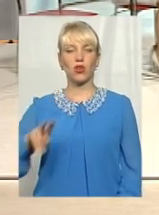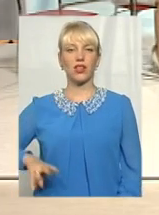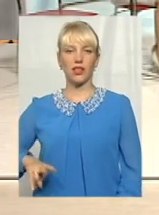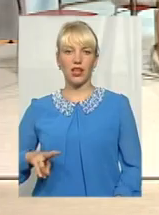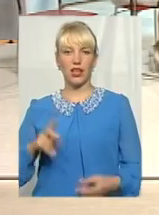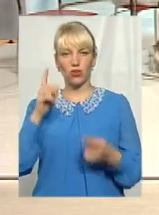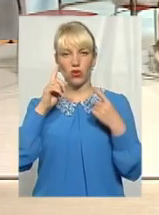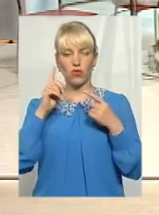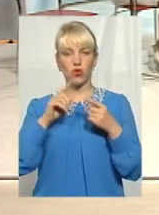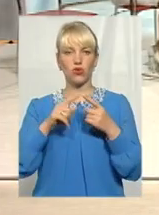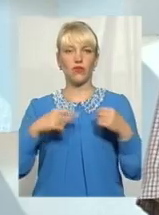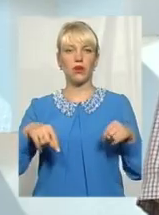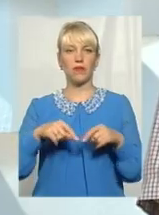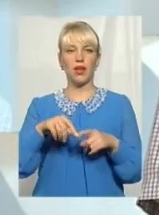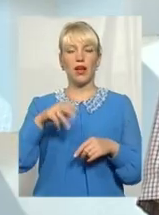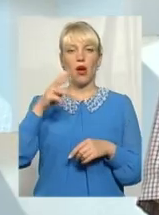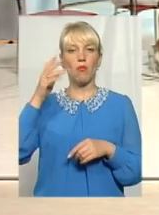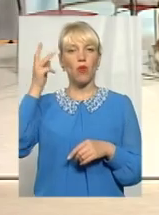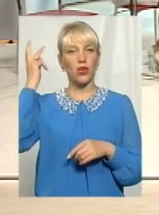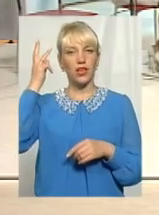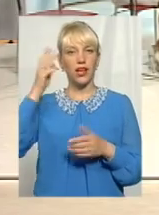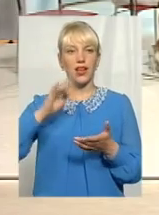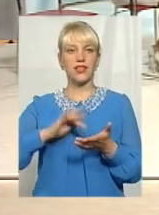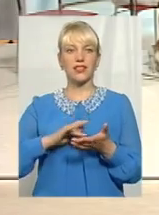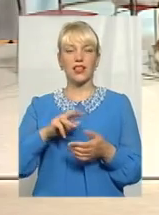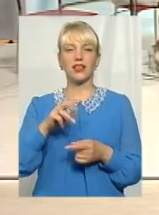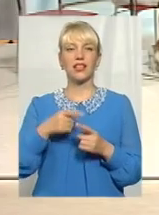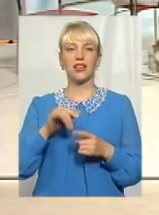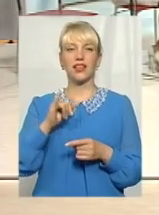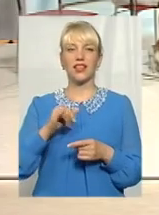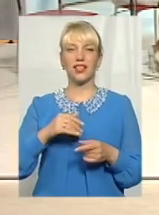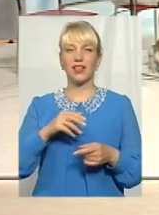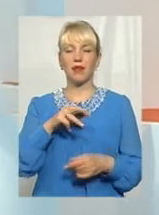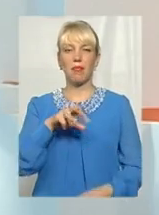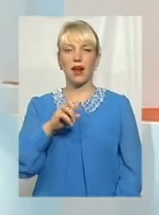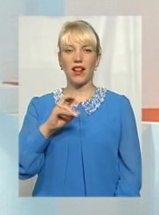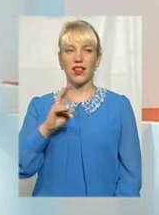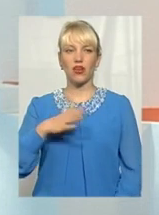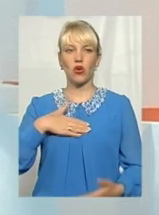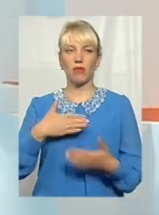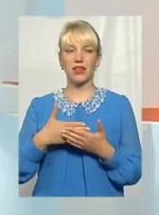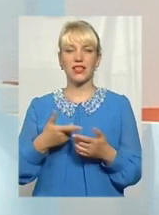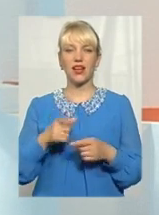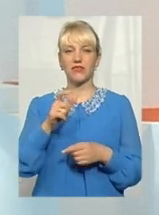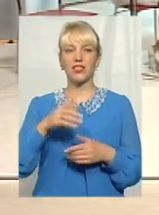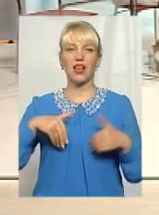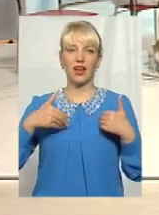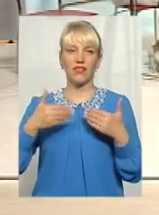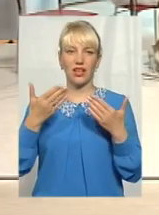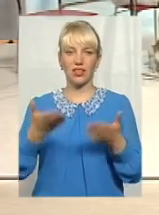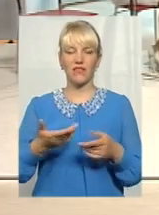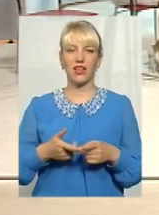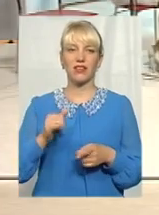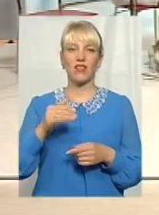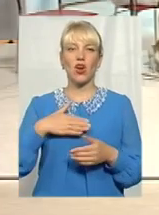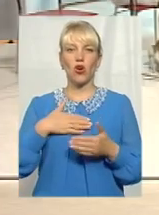радіопрограм «Поділя Центр» та пані Лариса Мельник, громадський активіст. Рада всіх вітати сьогодні у цій студії. І